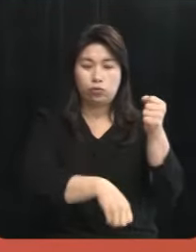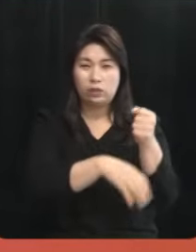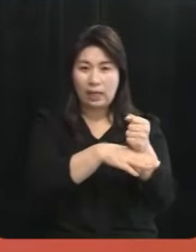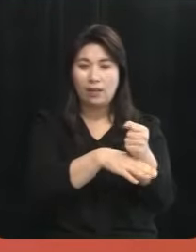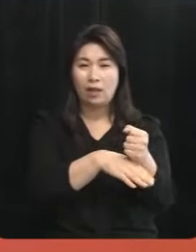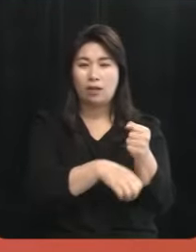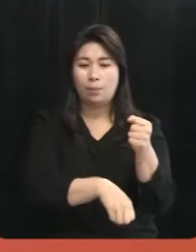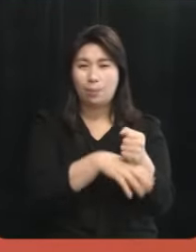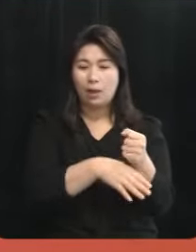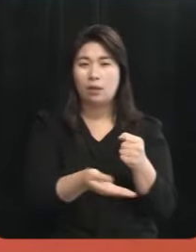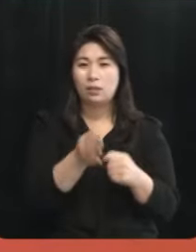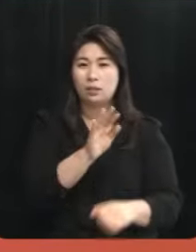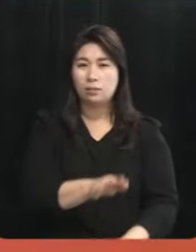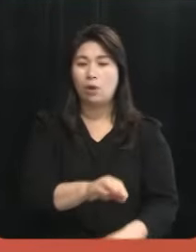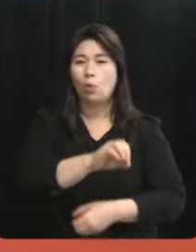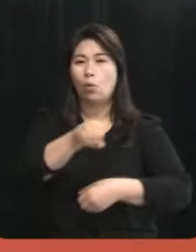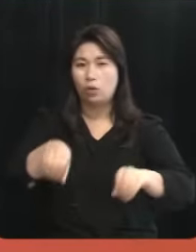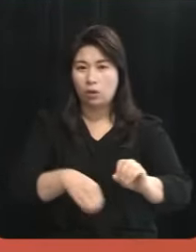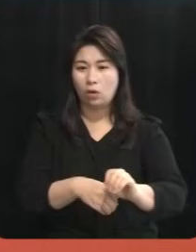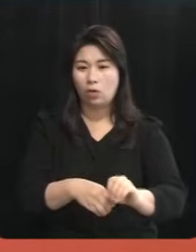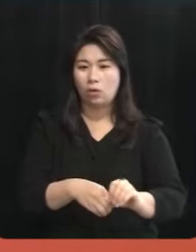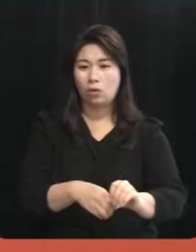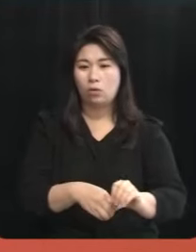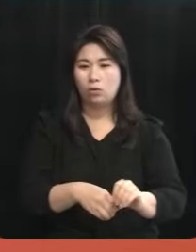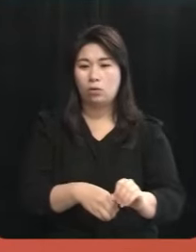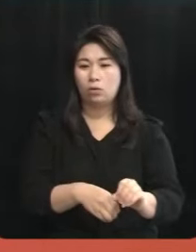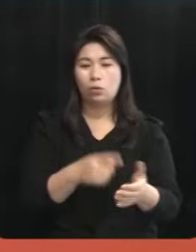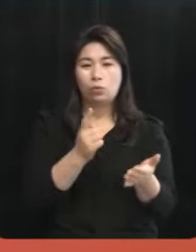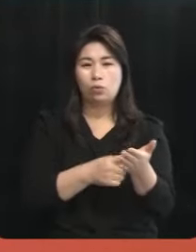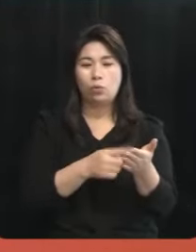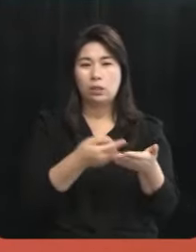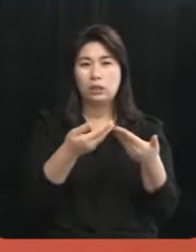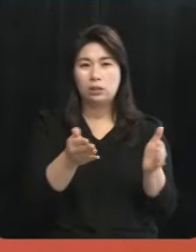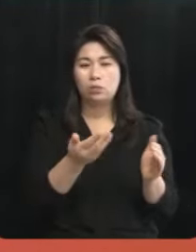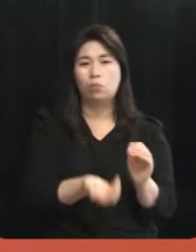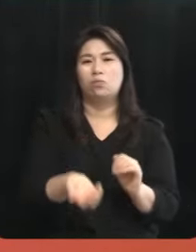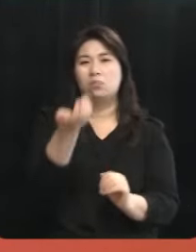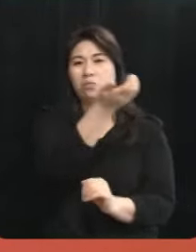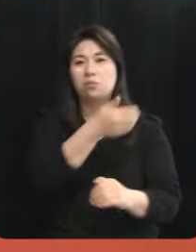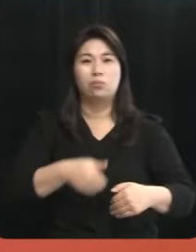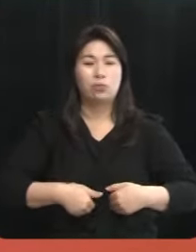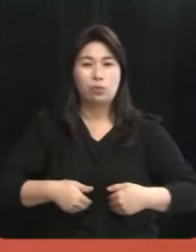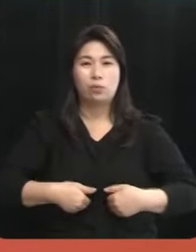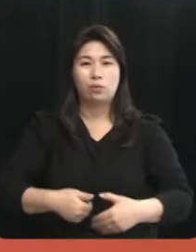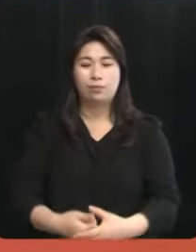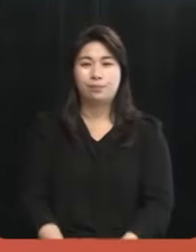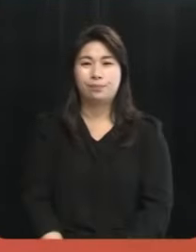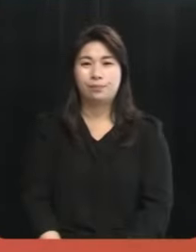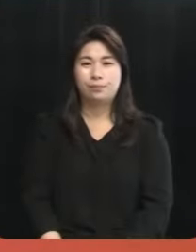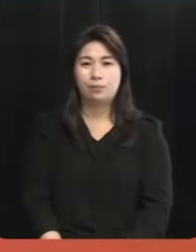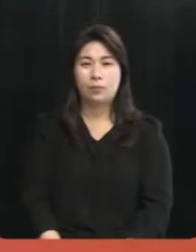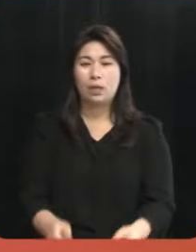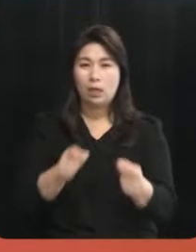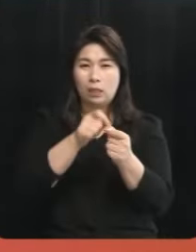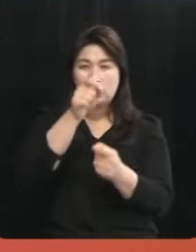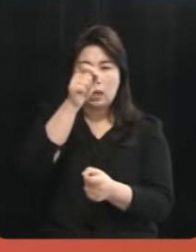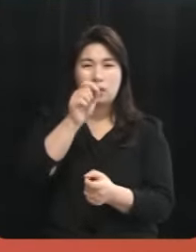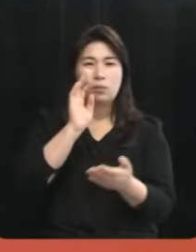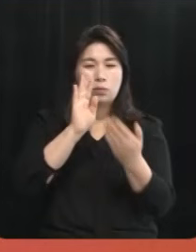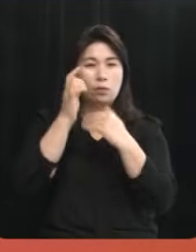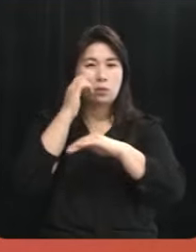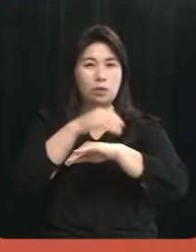저는 JDC는 오히려 총리실 산하기관으로 격상시켜야 된다고 봅니다 그래서 장기적으로는